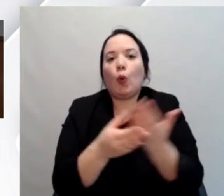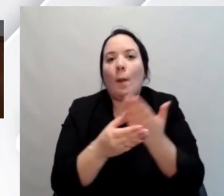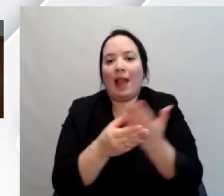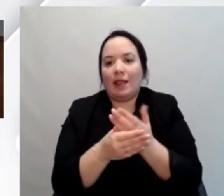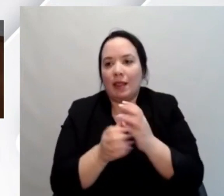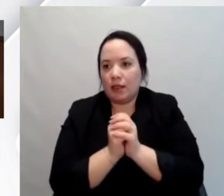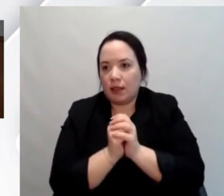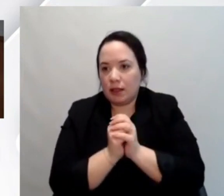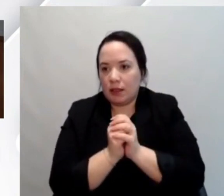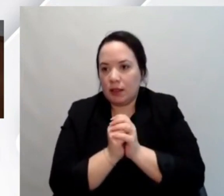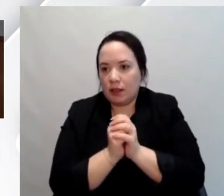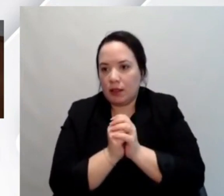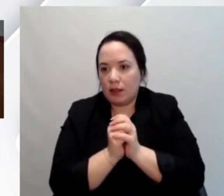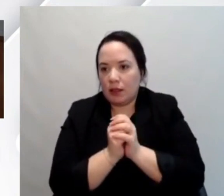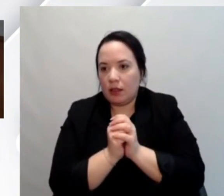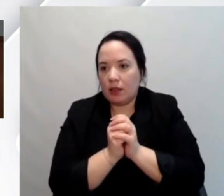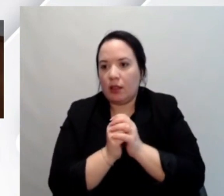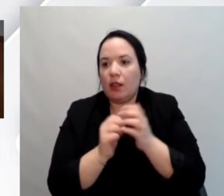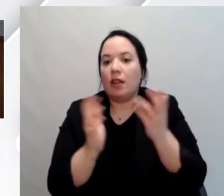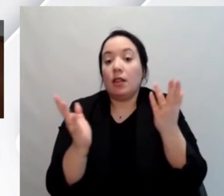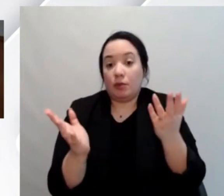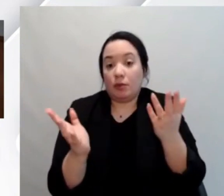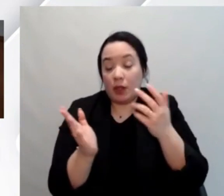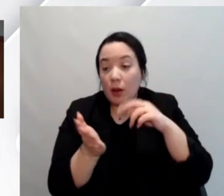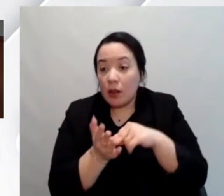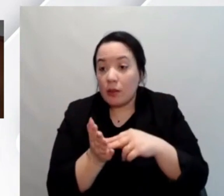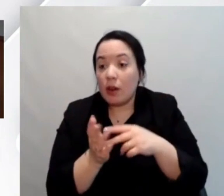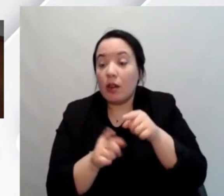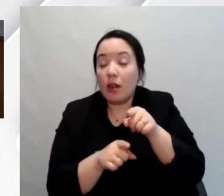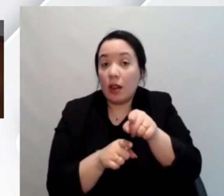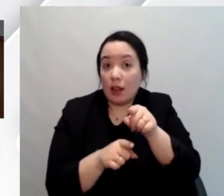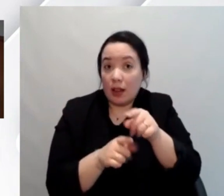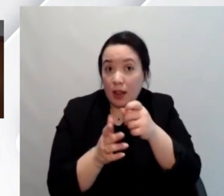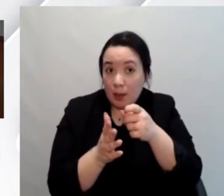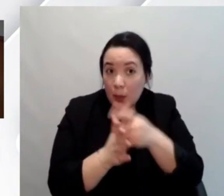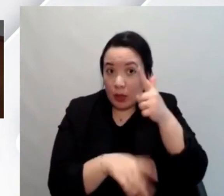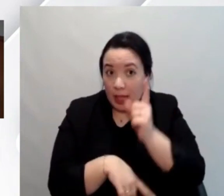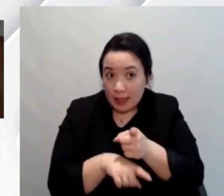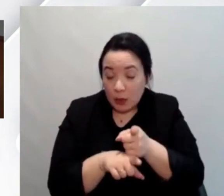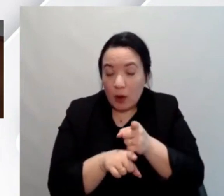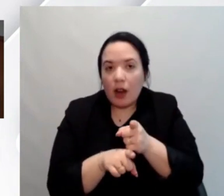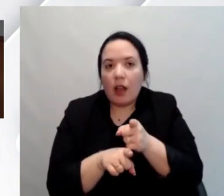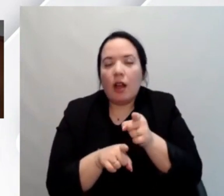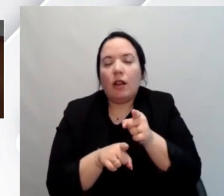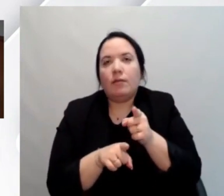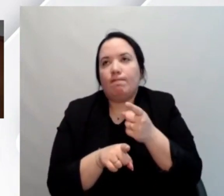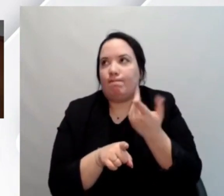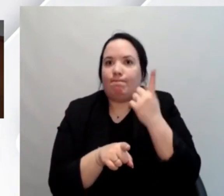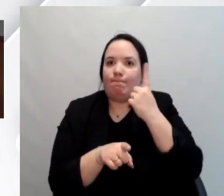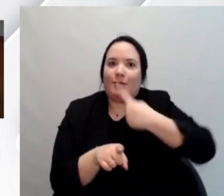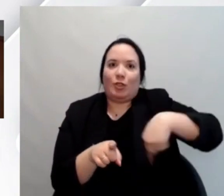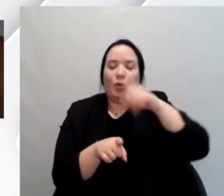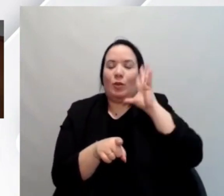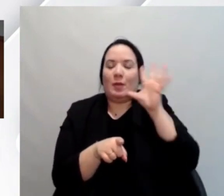cosa incredibile la cosa incredibile è che noi per esempio troviamo